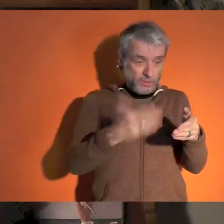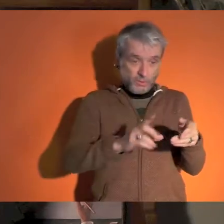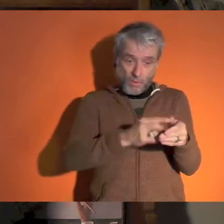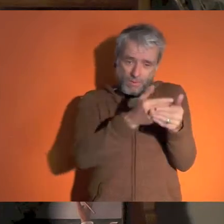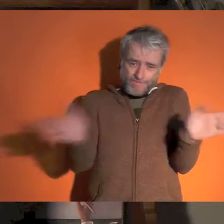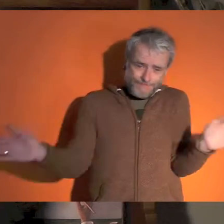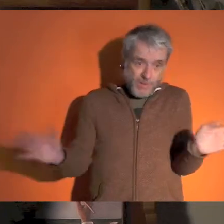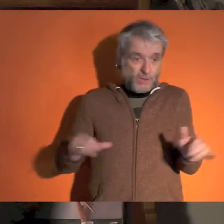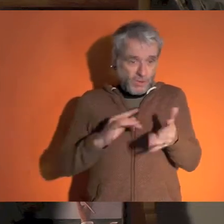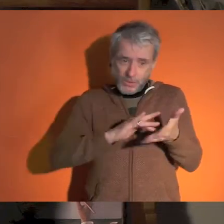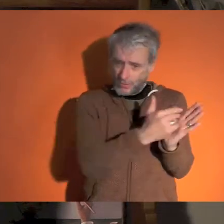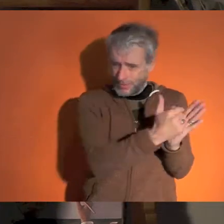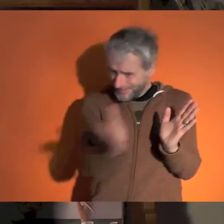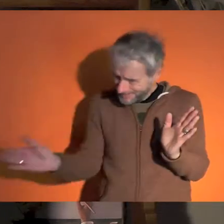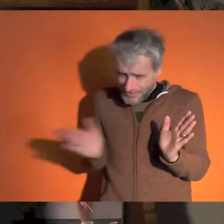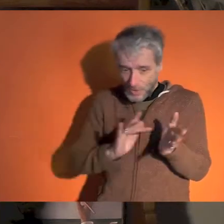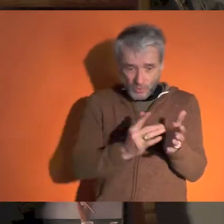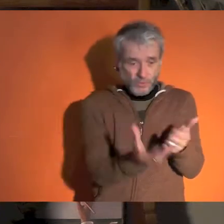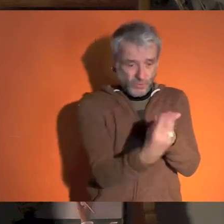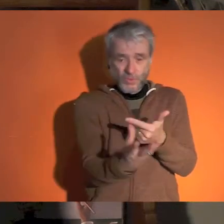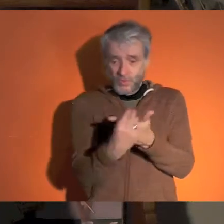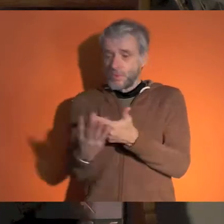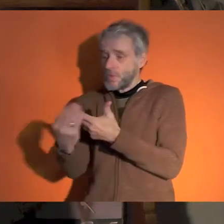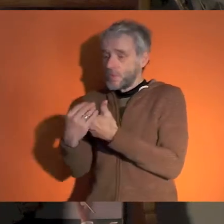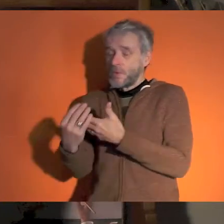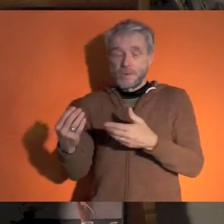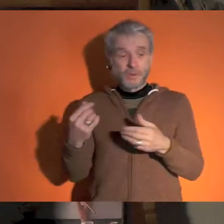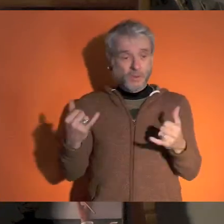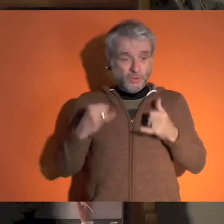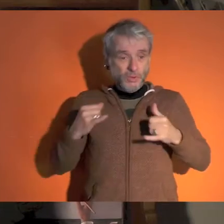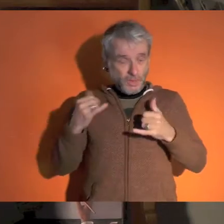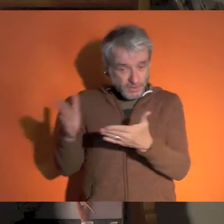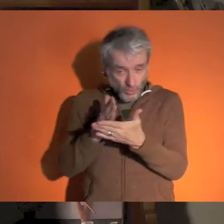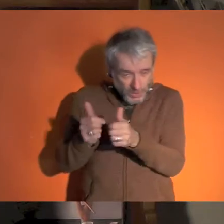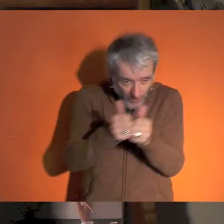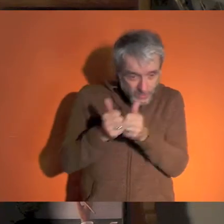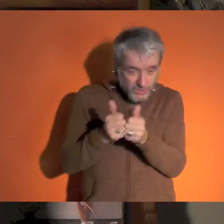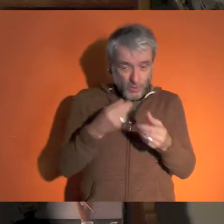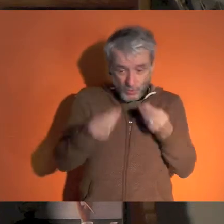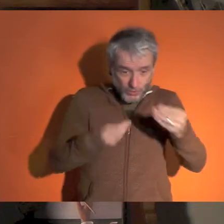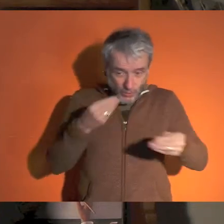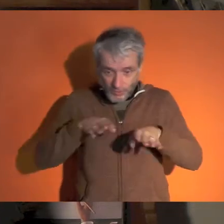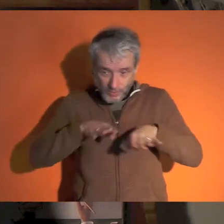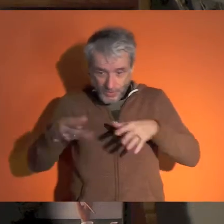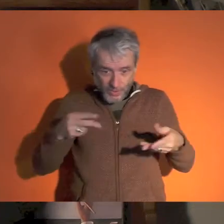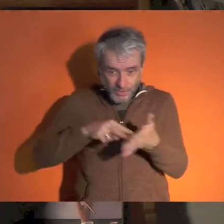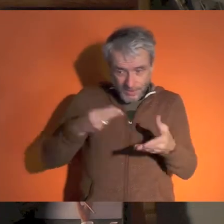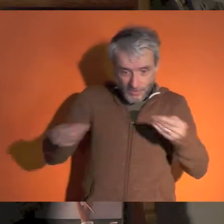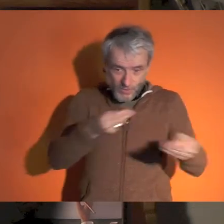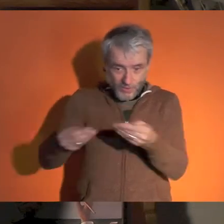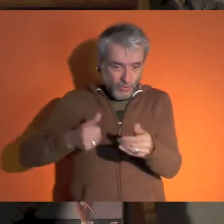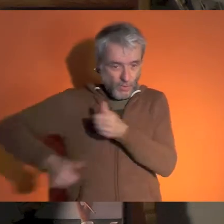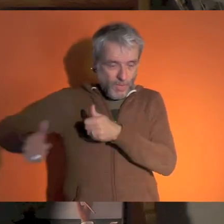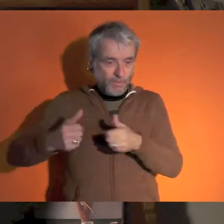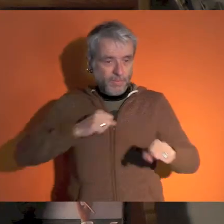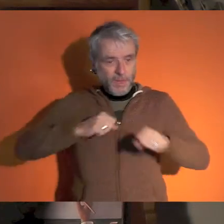travailleurs. La jeunesse est très large et nous devons travailler avec chacun des acteurs des projets jeunesse, leur donner